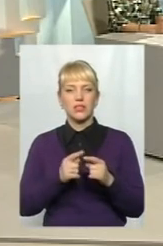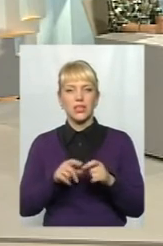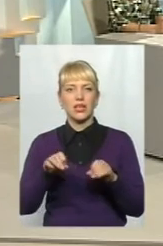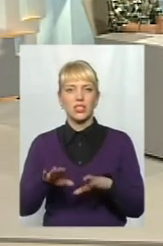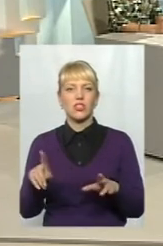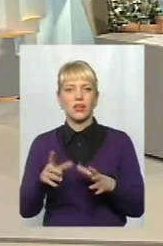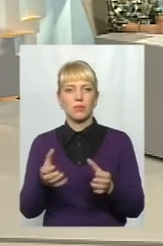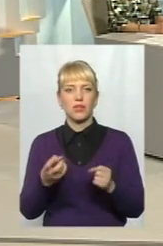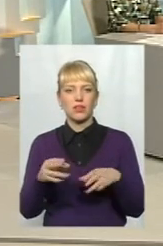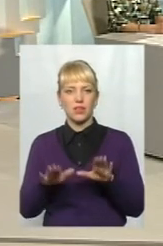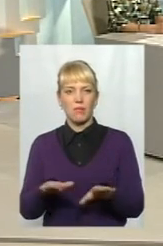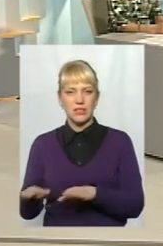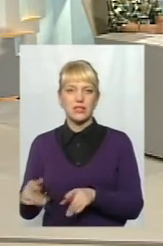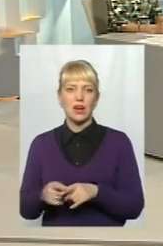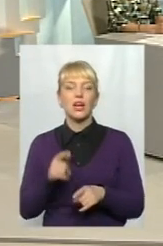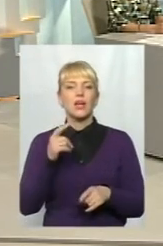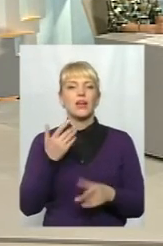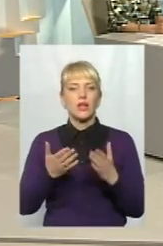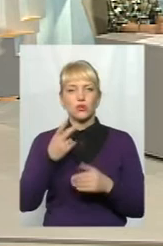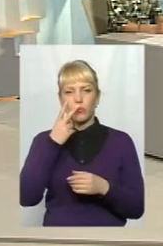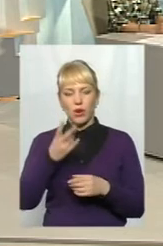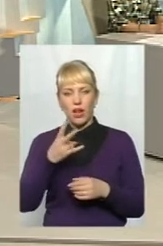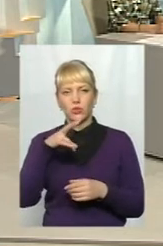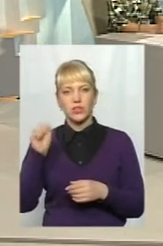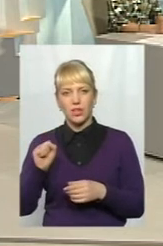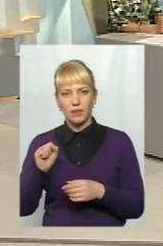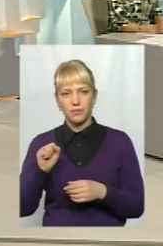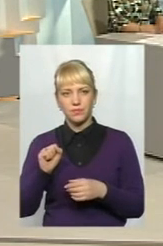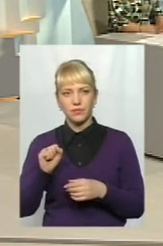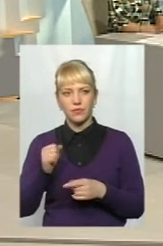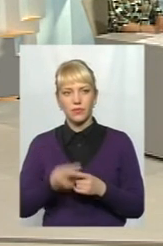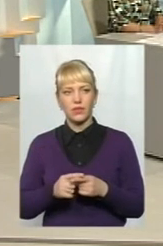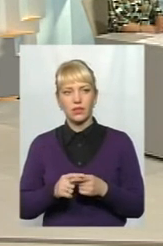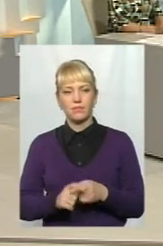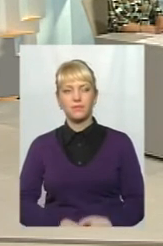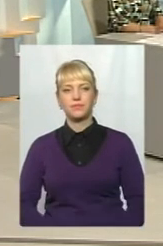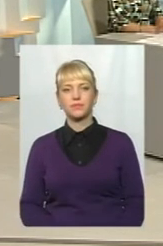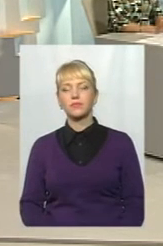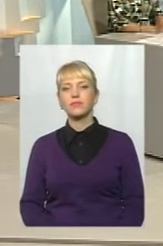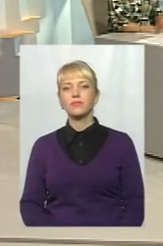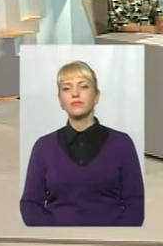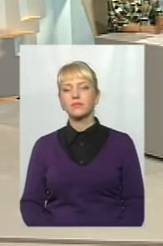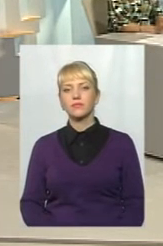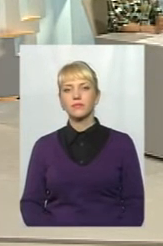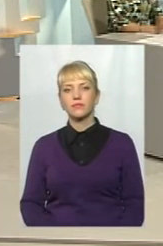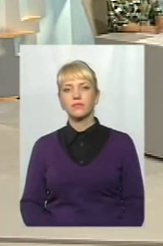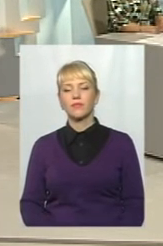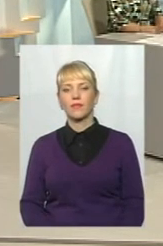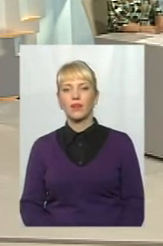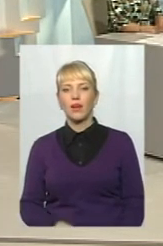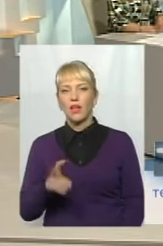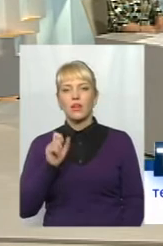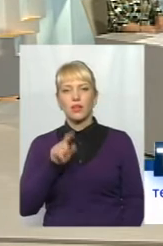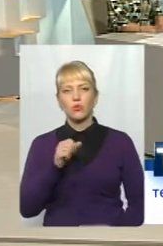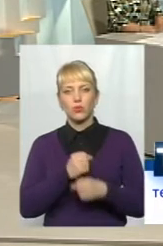Скажіть, будь ласка, якщо поглянути на ту роботу, яка